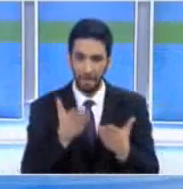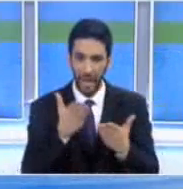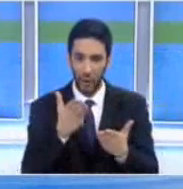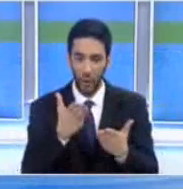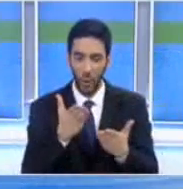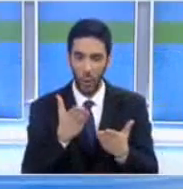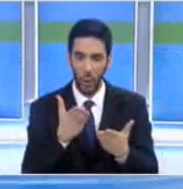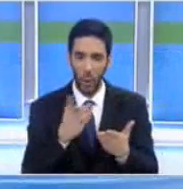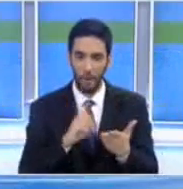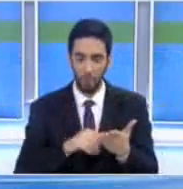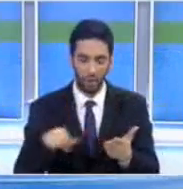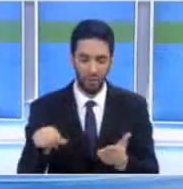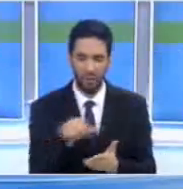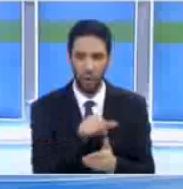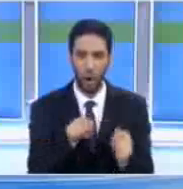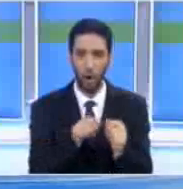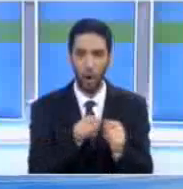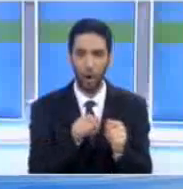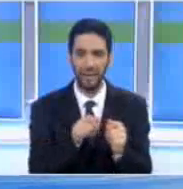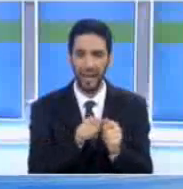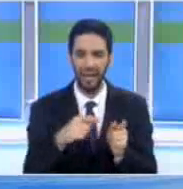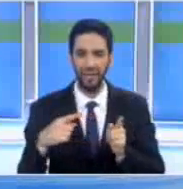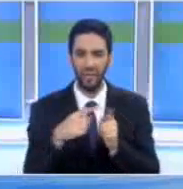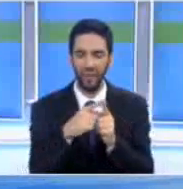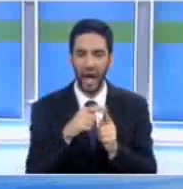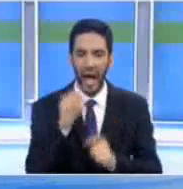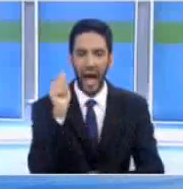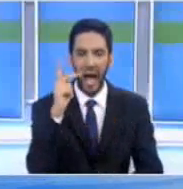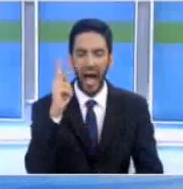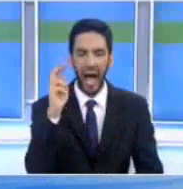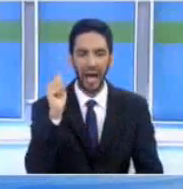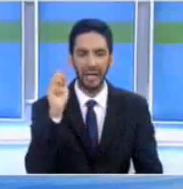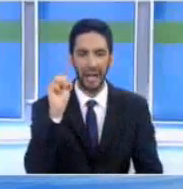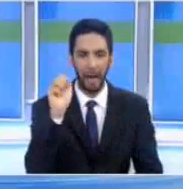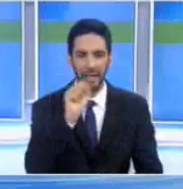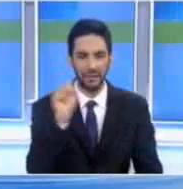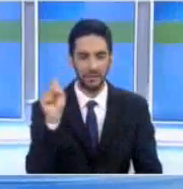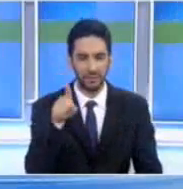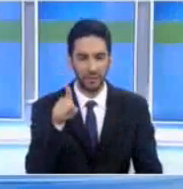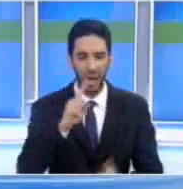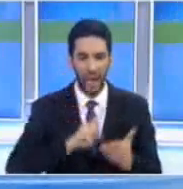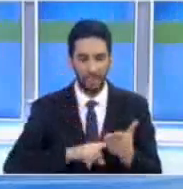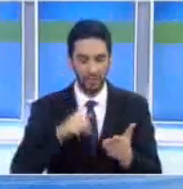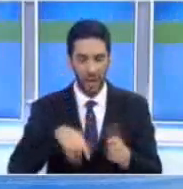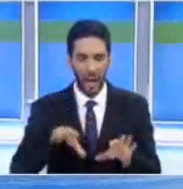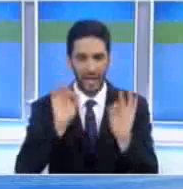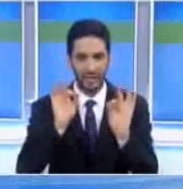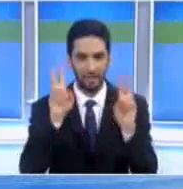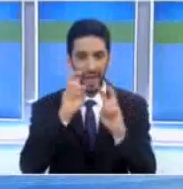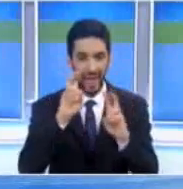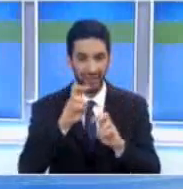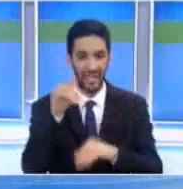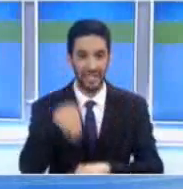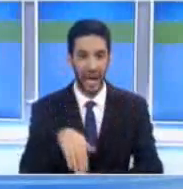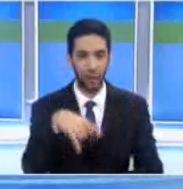στον Ακάμα γι' αυτό και εμείς έχουμε από το πρωί διευρύν τις έρευνες οι οποίες εκτείνονται αυτή τη στιγμή από το κάτω πύργο ουσιαστικά